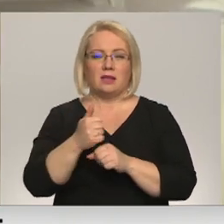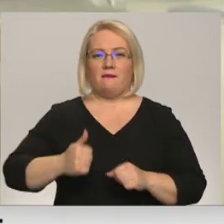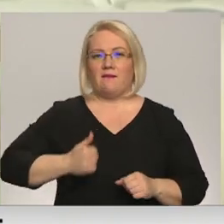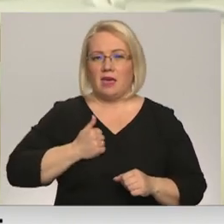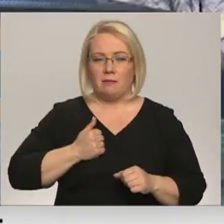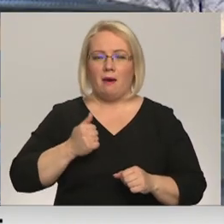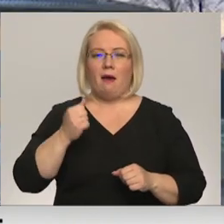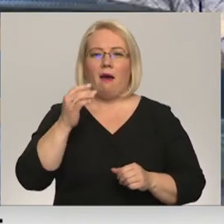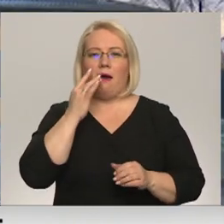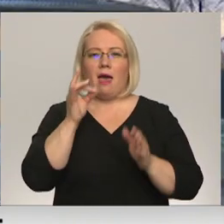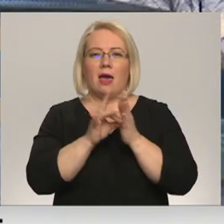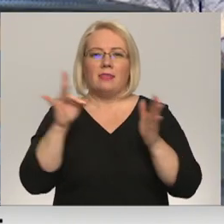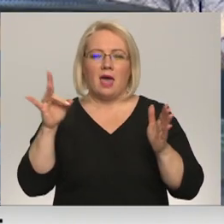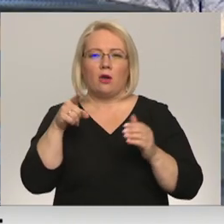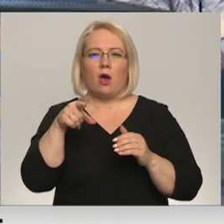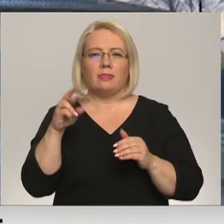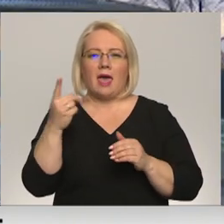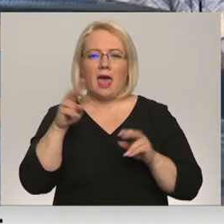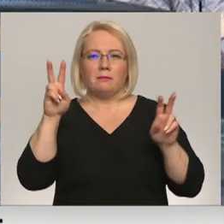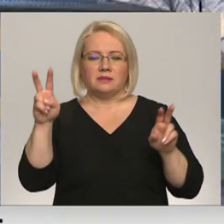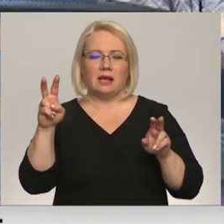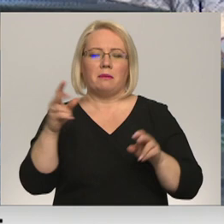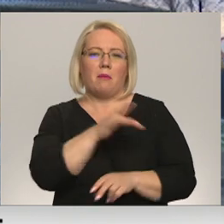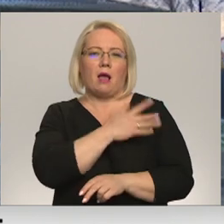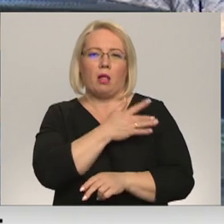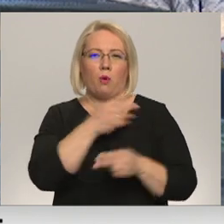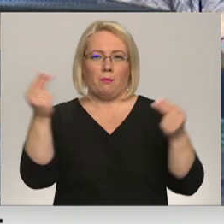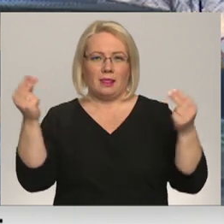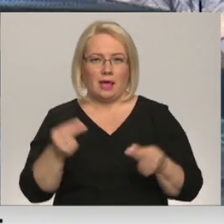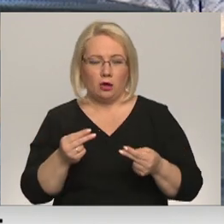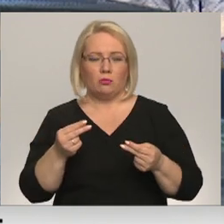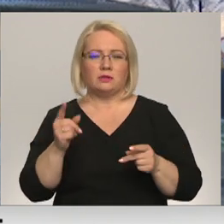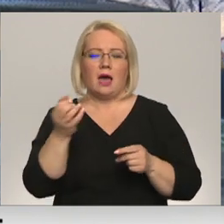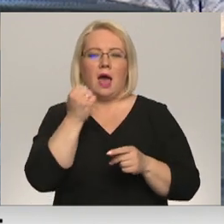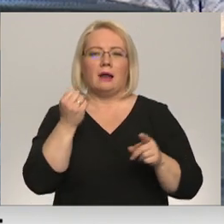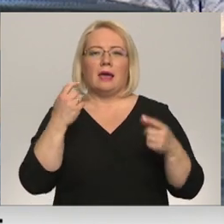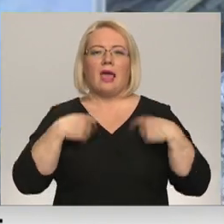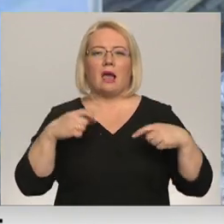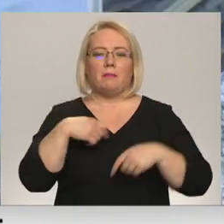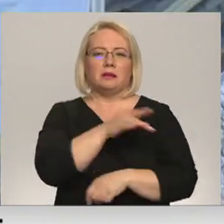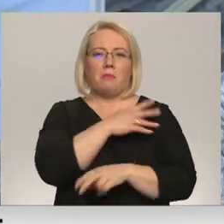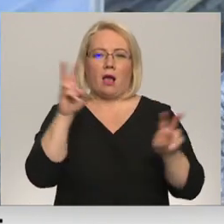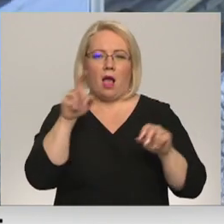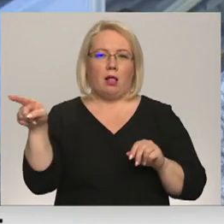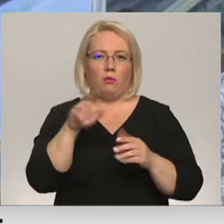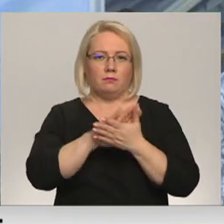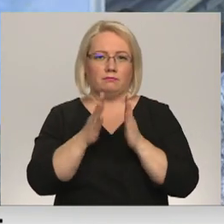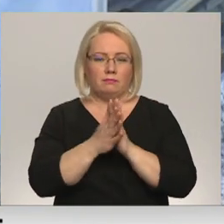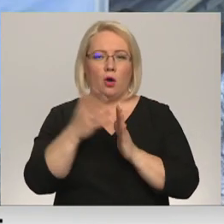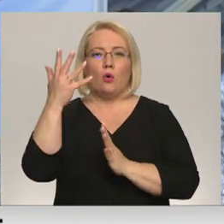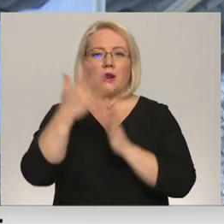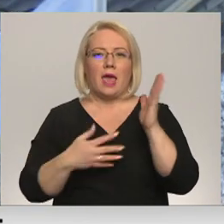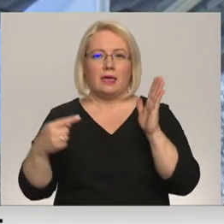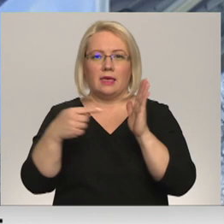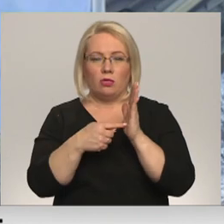Energo Terms, nosnākts pakalpojumu līgums ar pašvaldības kapitāls sabiedrību Jēkapils pakalpojumi, rēķinos iespējams